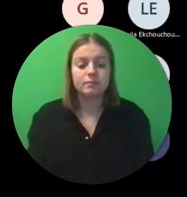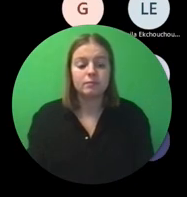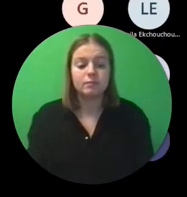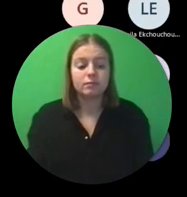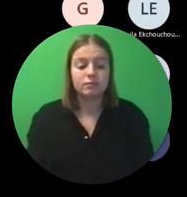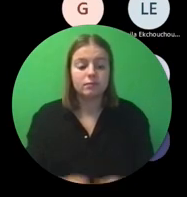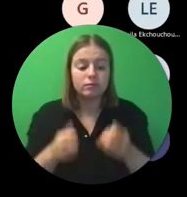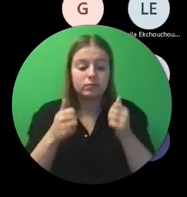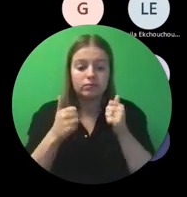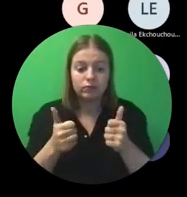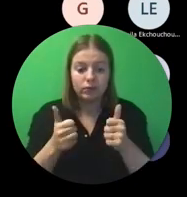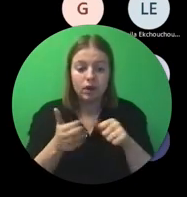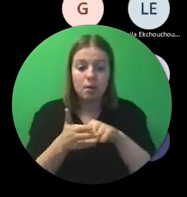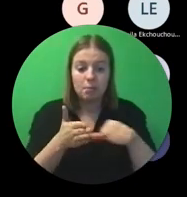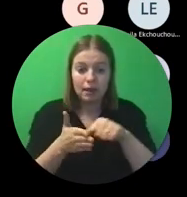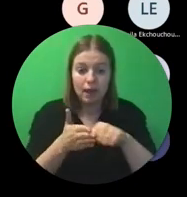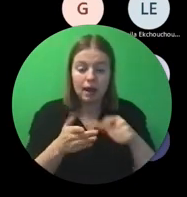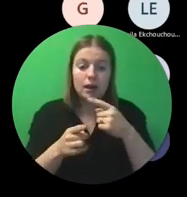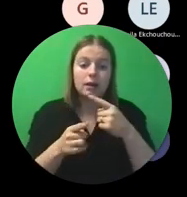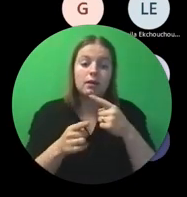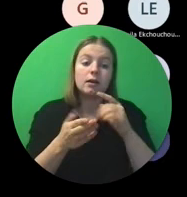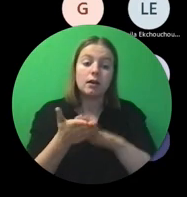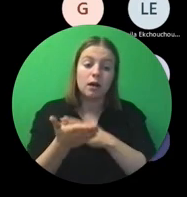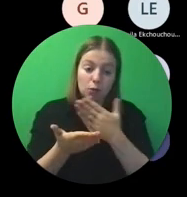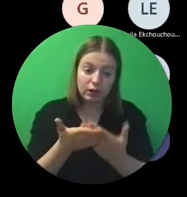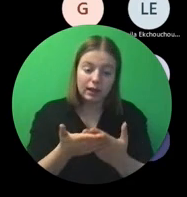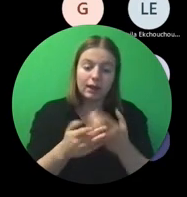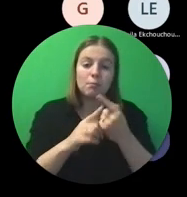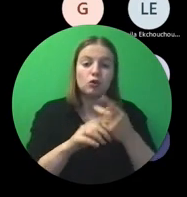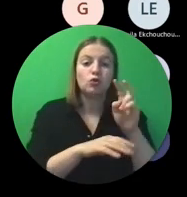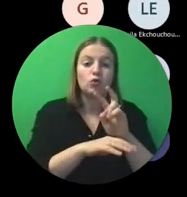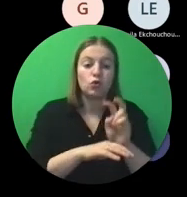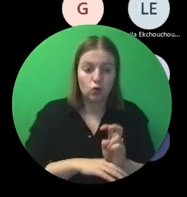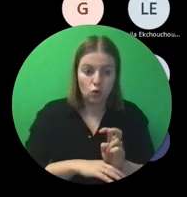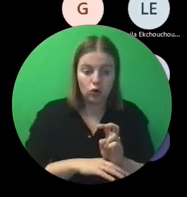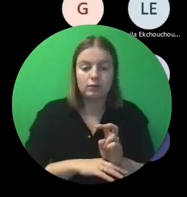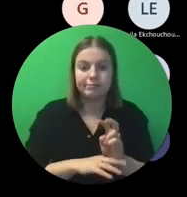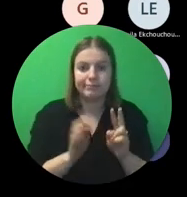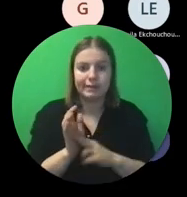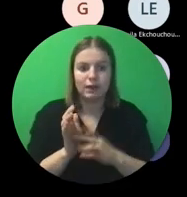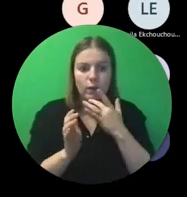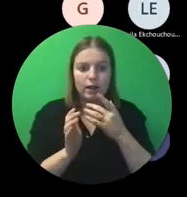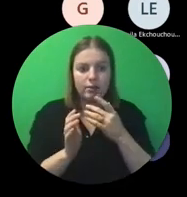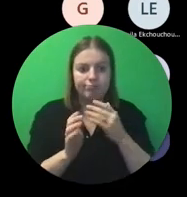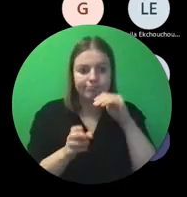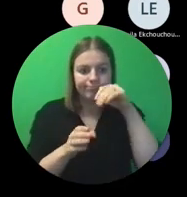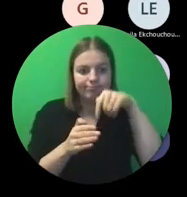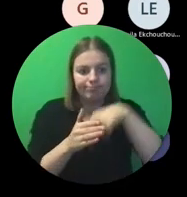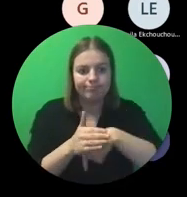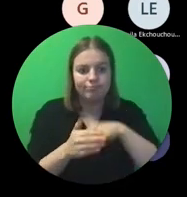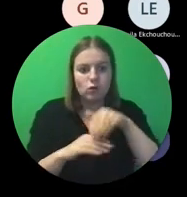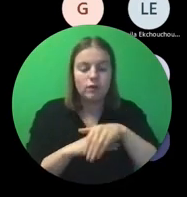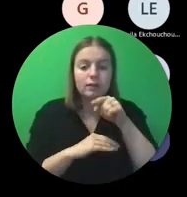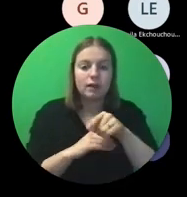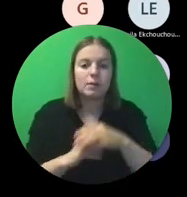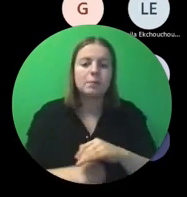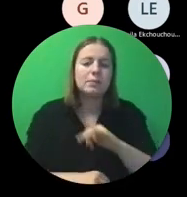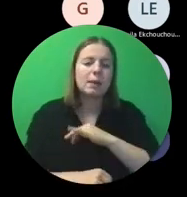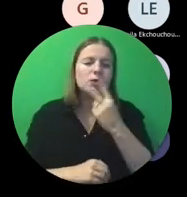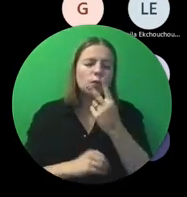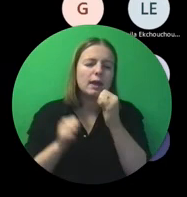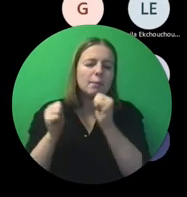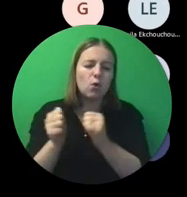De betalingen en de rapportering en de controle en dergelijke, daar wil ik zeker iets over zeggen. Dus je hebt eigenlijk twee